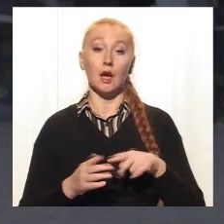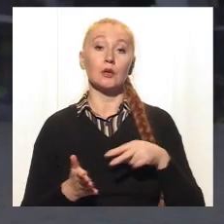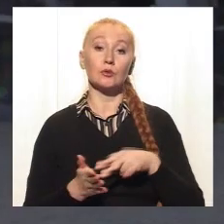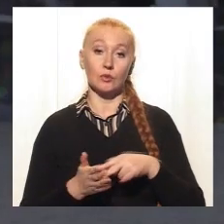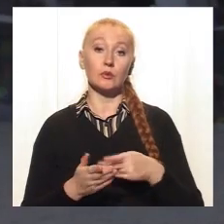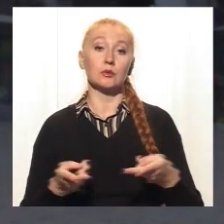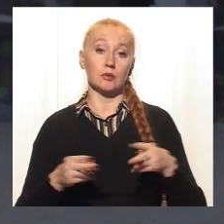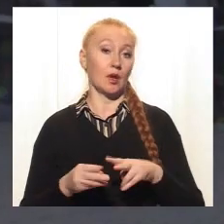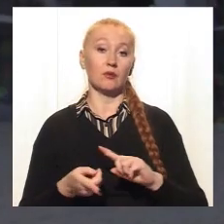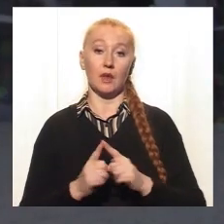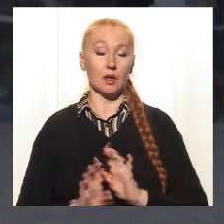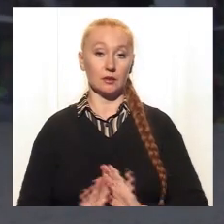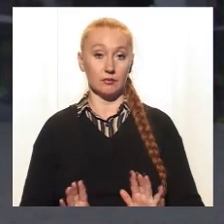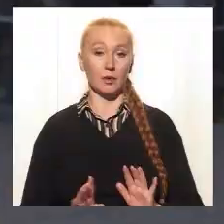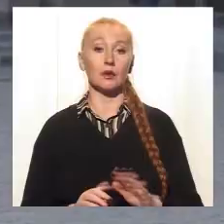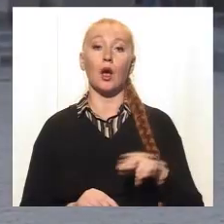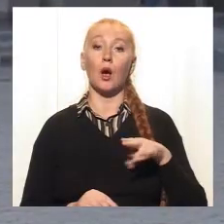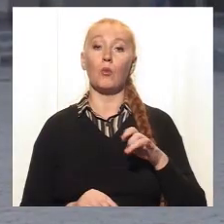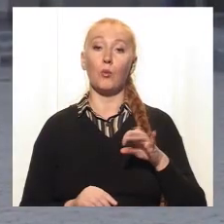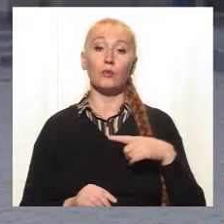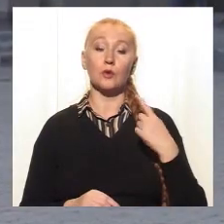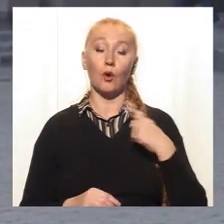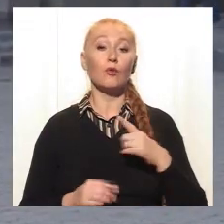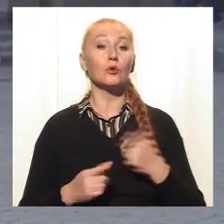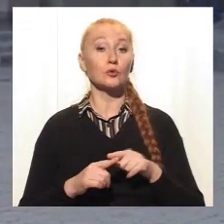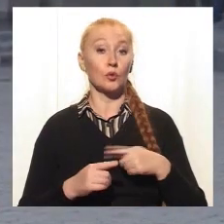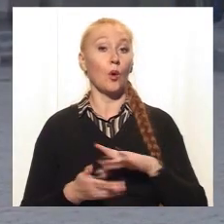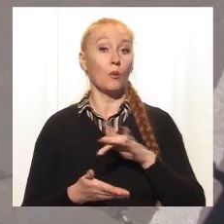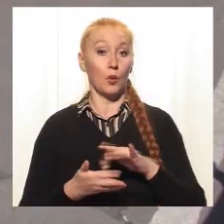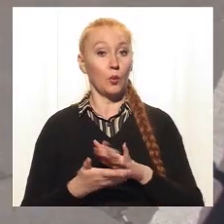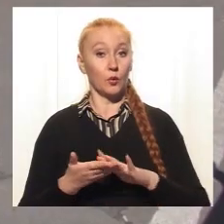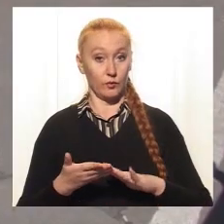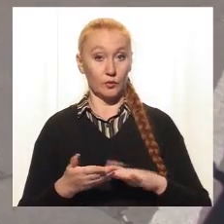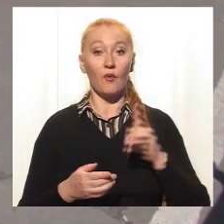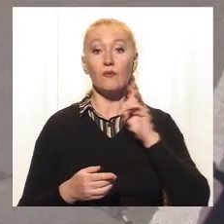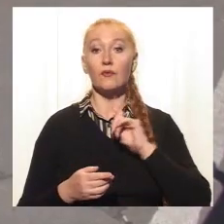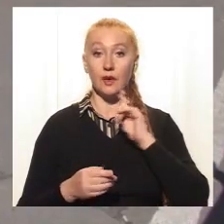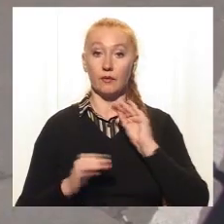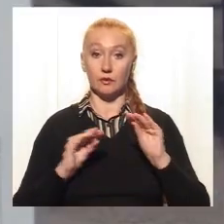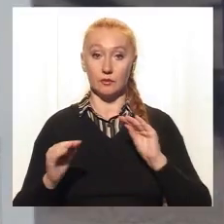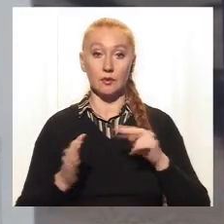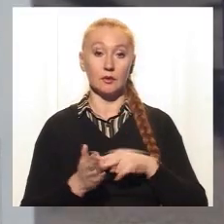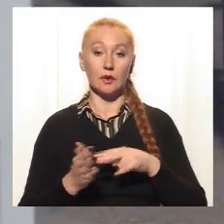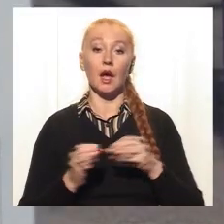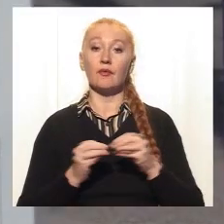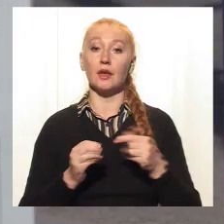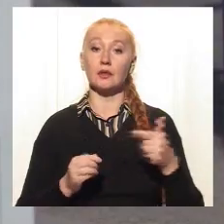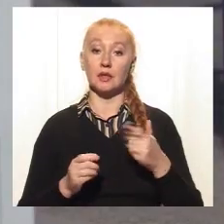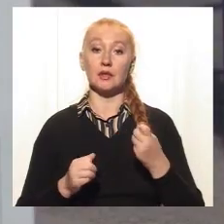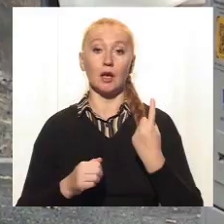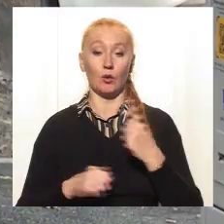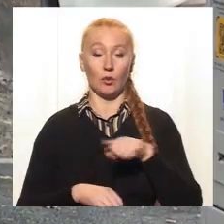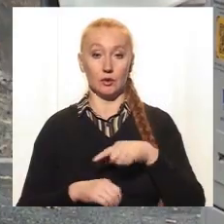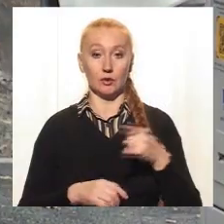на паркомісці залишається незмінною. Анастасія Поповська говорить, що по місту зараз продовжує діяти тимчасово встановлений тариф 10 гривень за